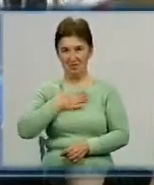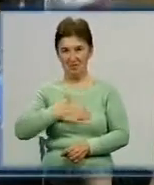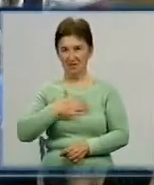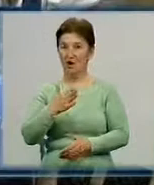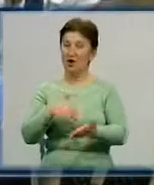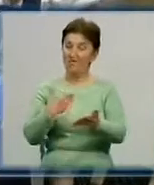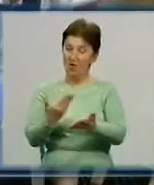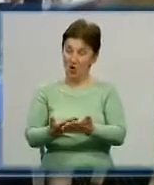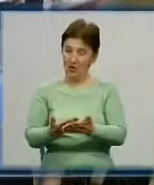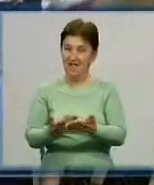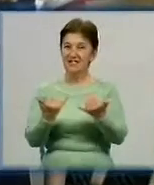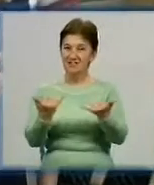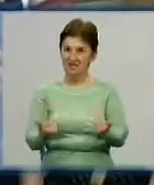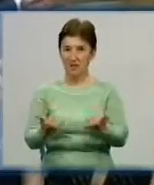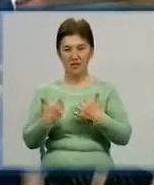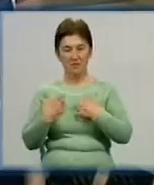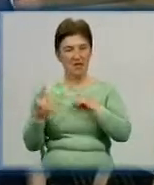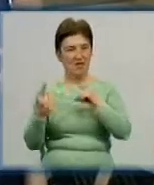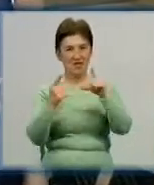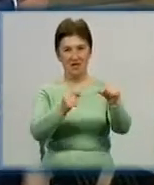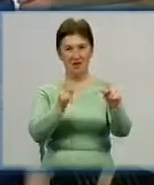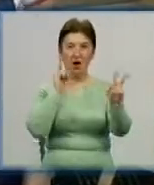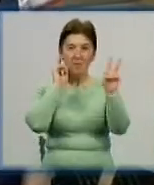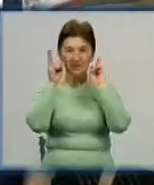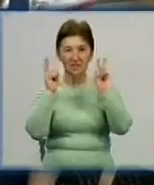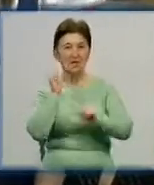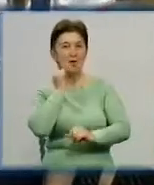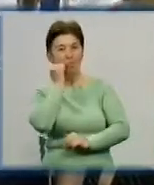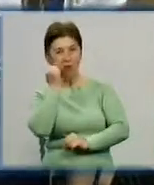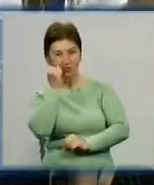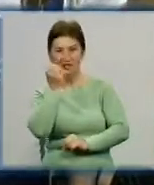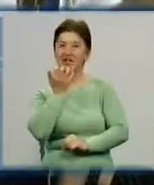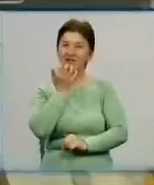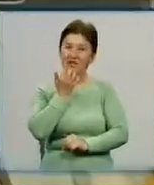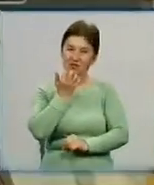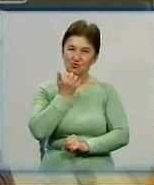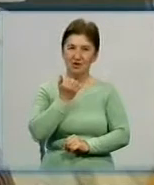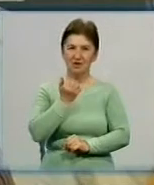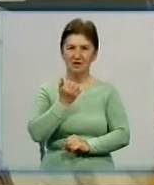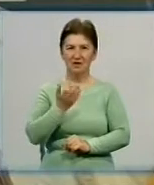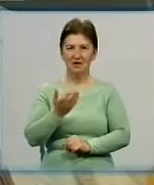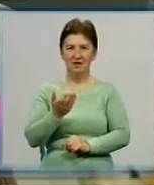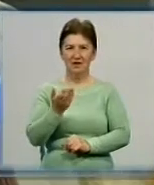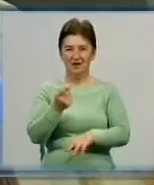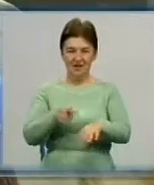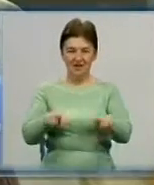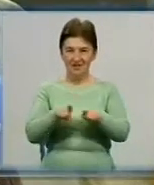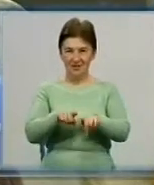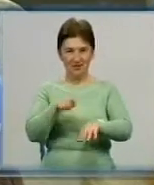що ось сьогодні ми їдемо пострігати бабуся і дедушек в больницю. Відчуваю таке